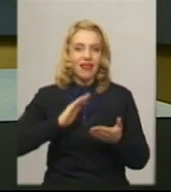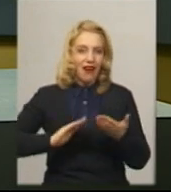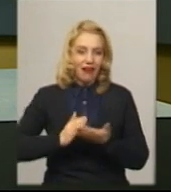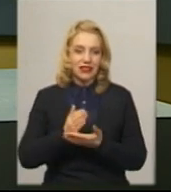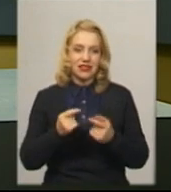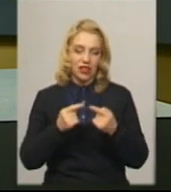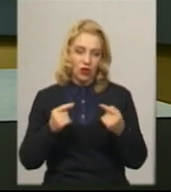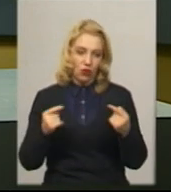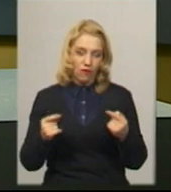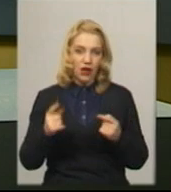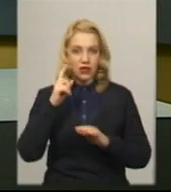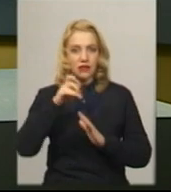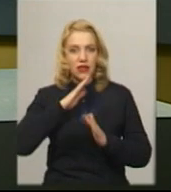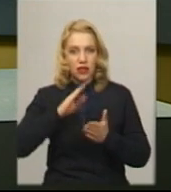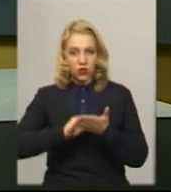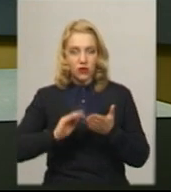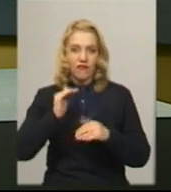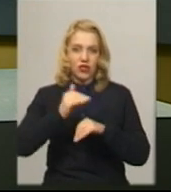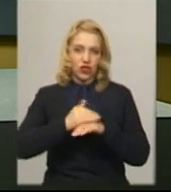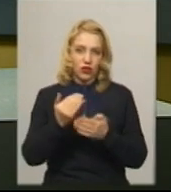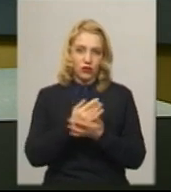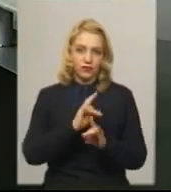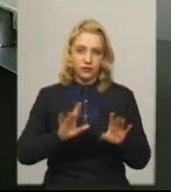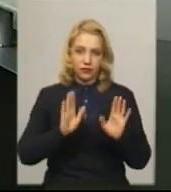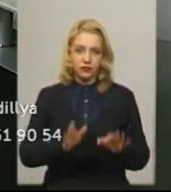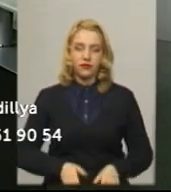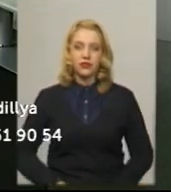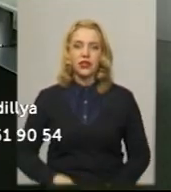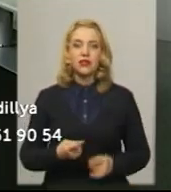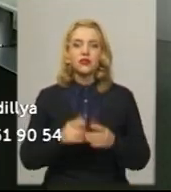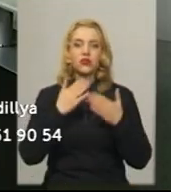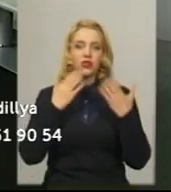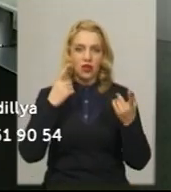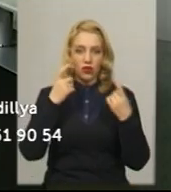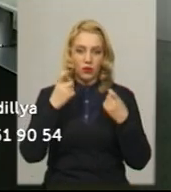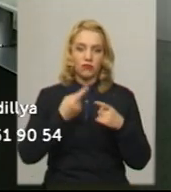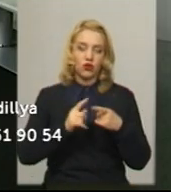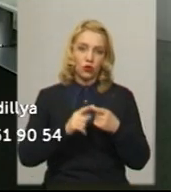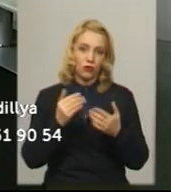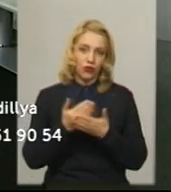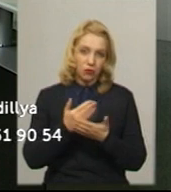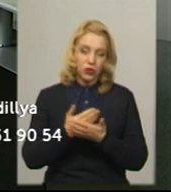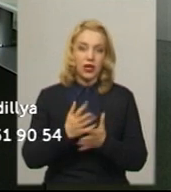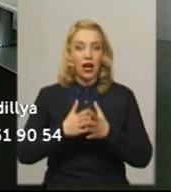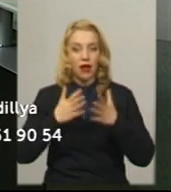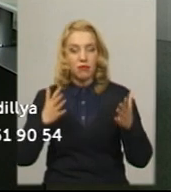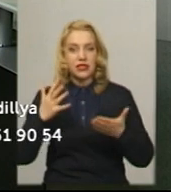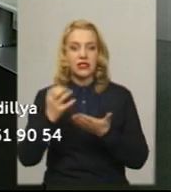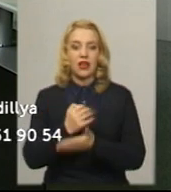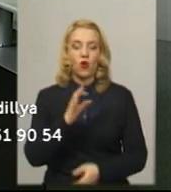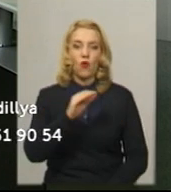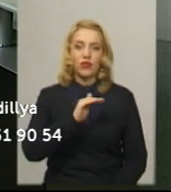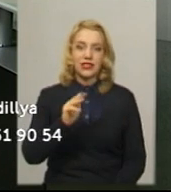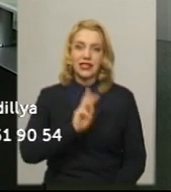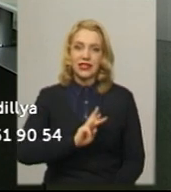сюжет готується до ефіру, більше дивіться о 20.30. Це остання інформація цього випуску. Більше новин знаходьте на нашому